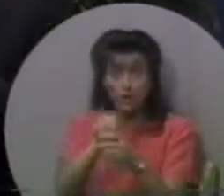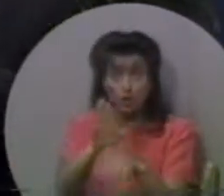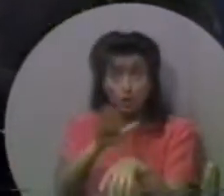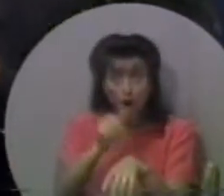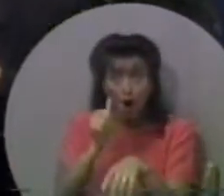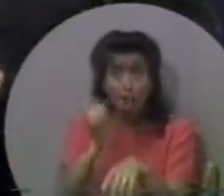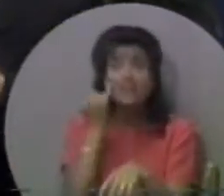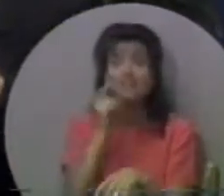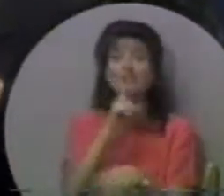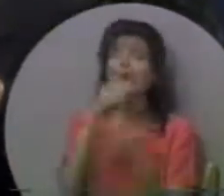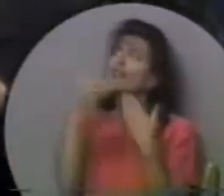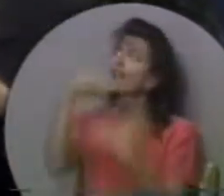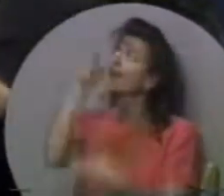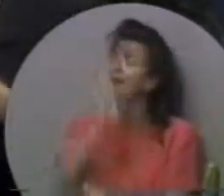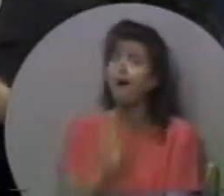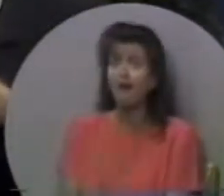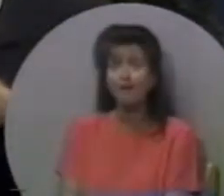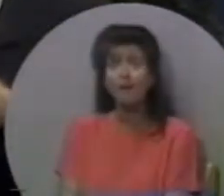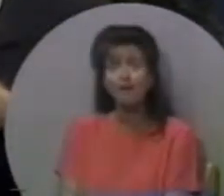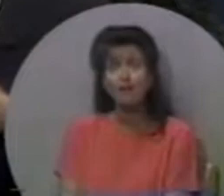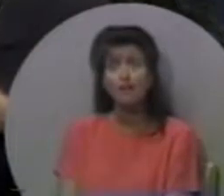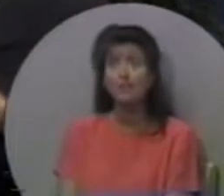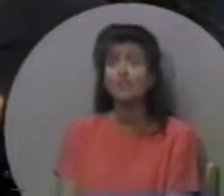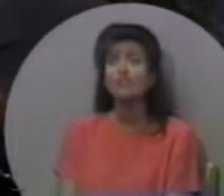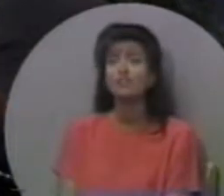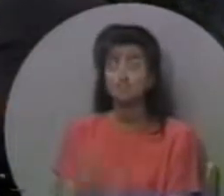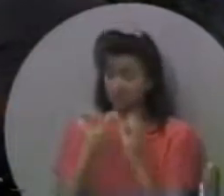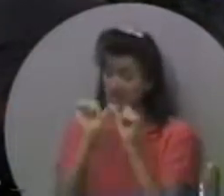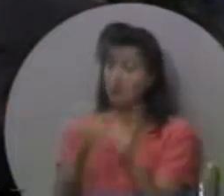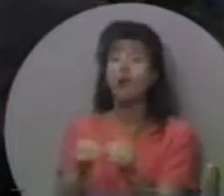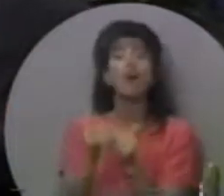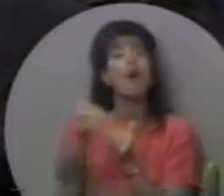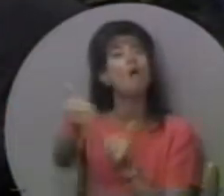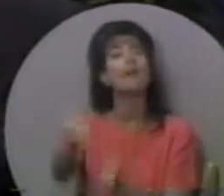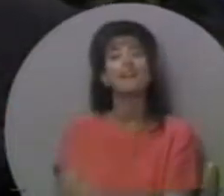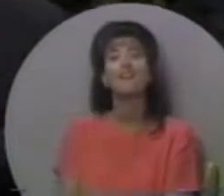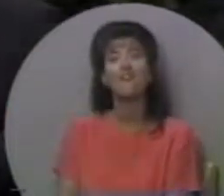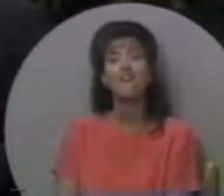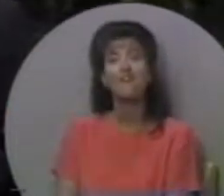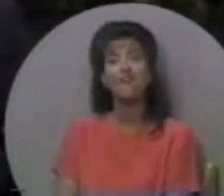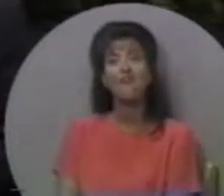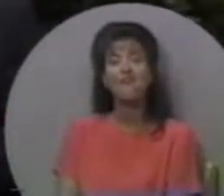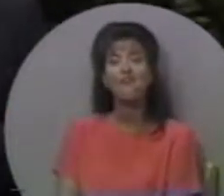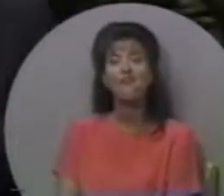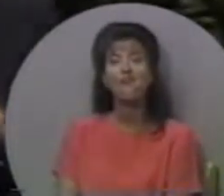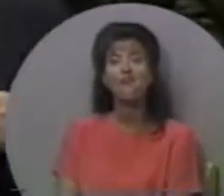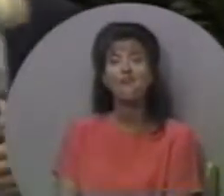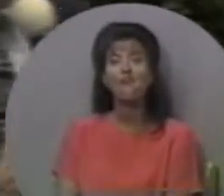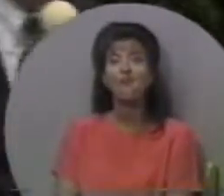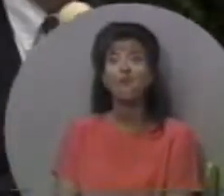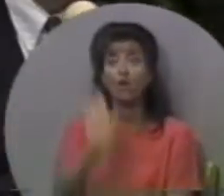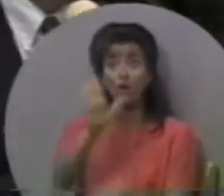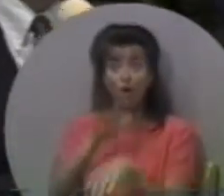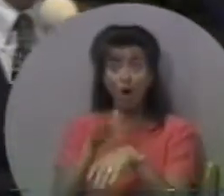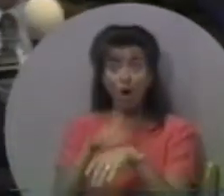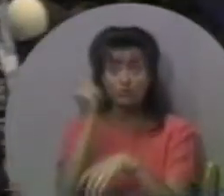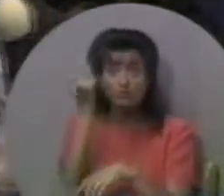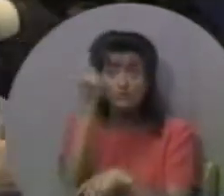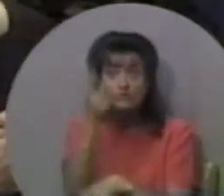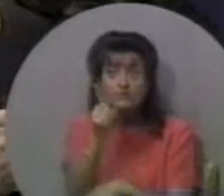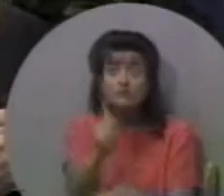Чи ви у своєму поклиці, якщо ви в поклиці, слава Богу, просто продовжуйте в ньому. Чи ви